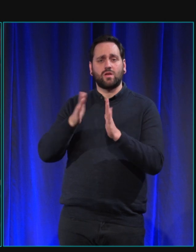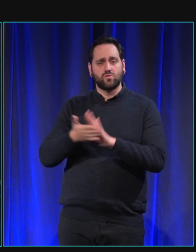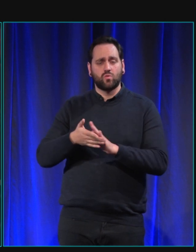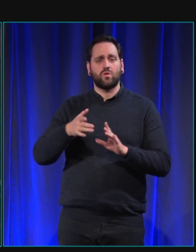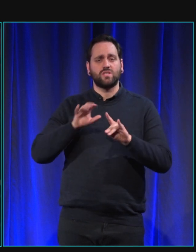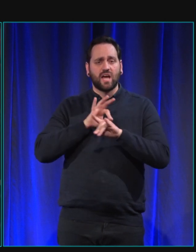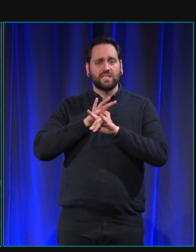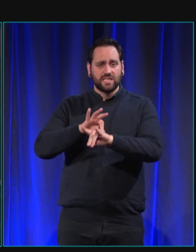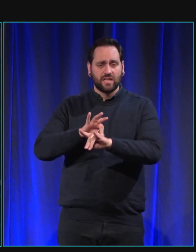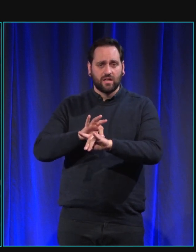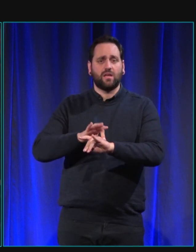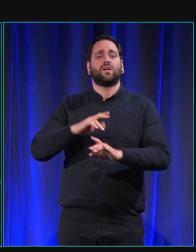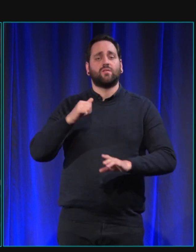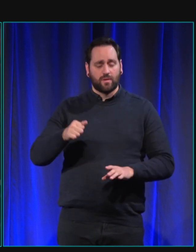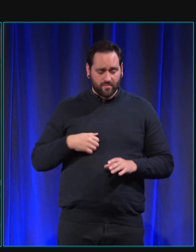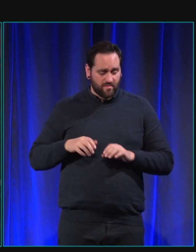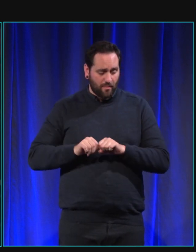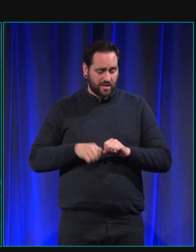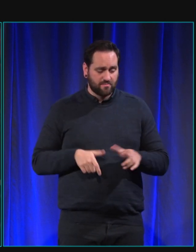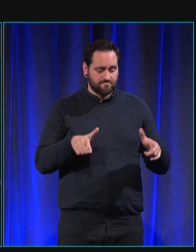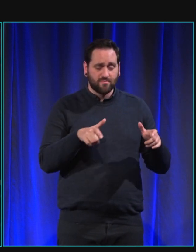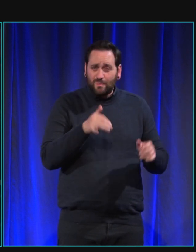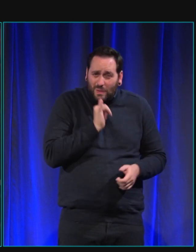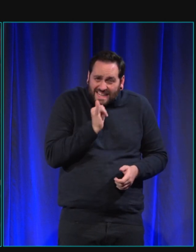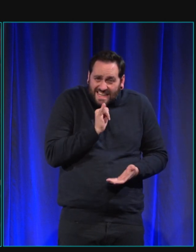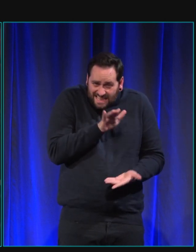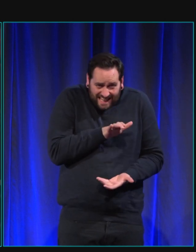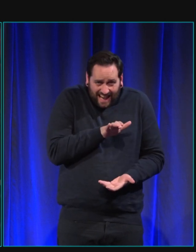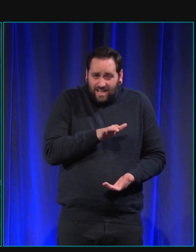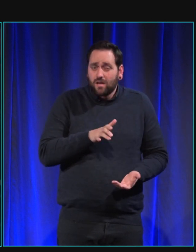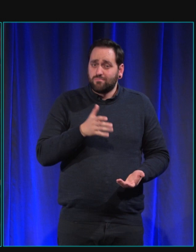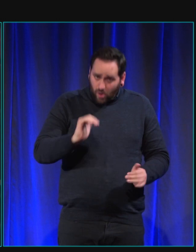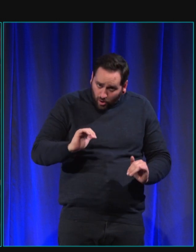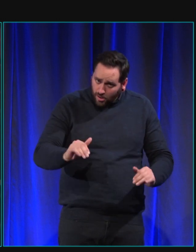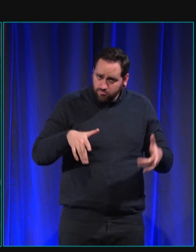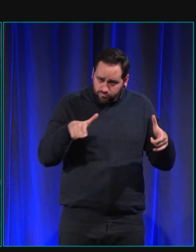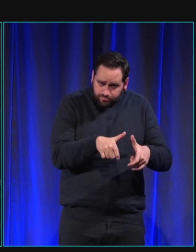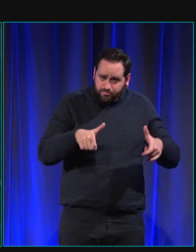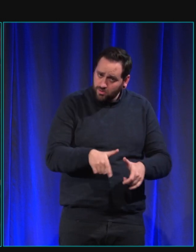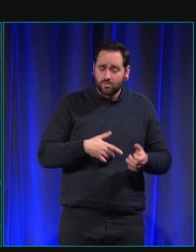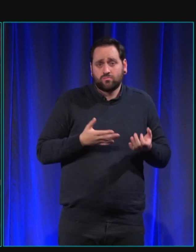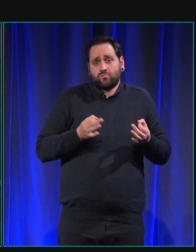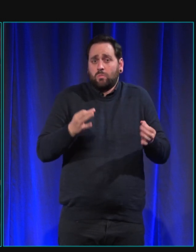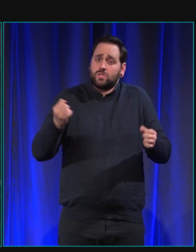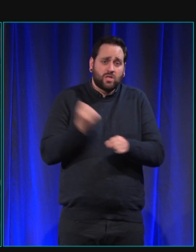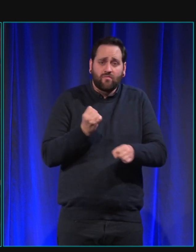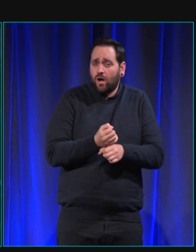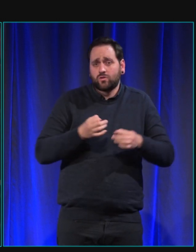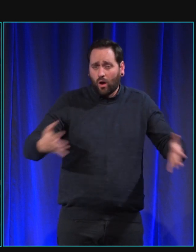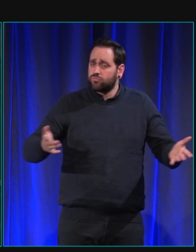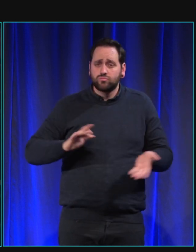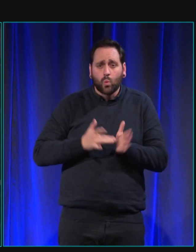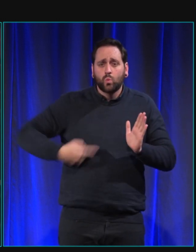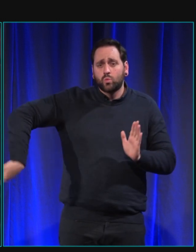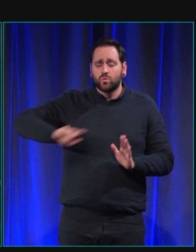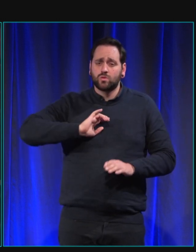petit harnais et ce chien caniche nain je le répète tout petit travaillait comme un chien guide formé et